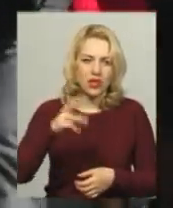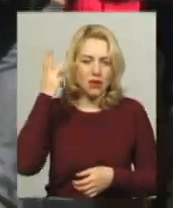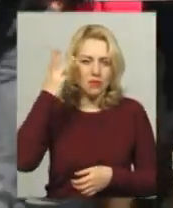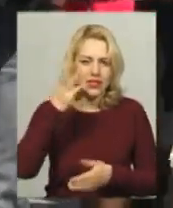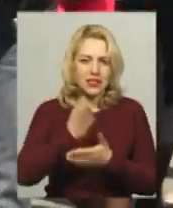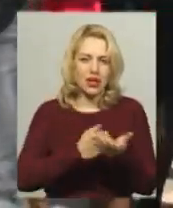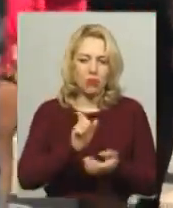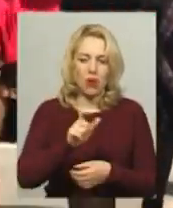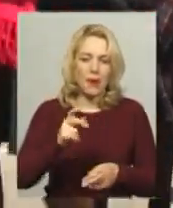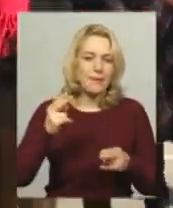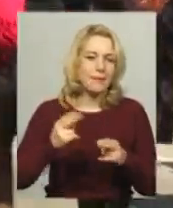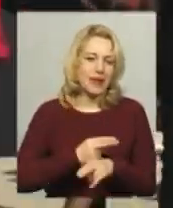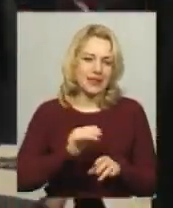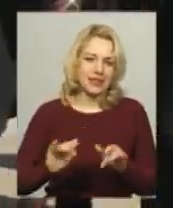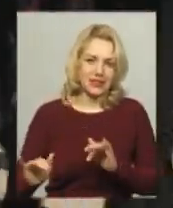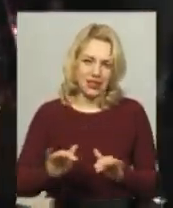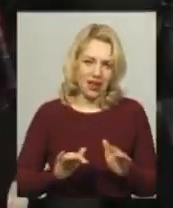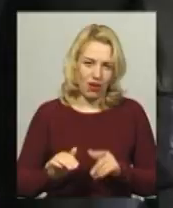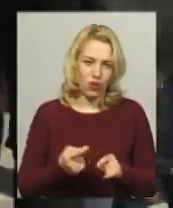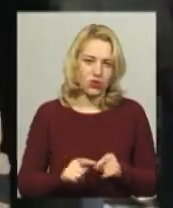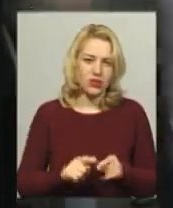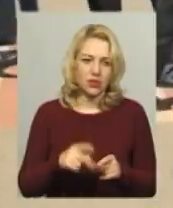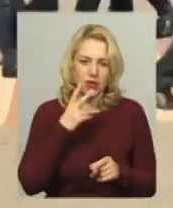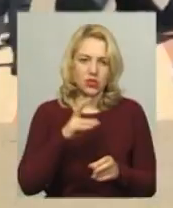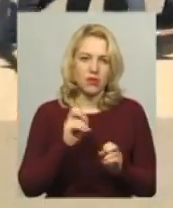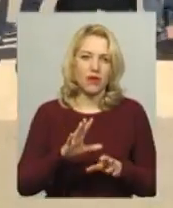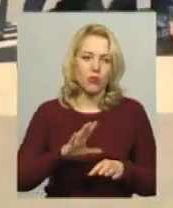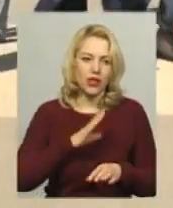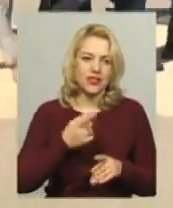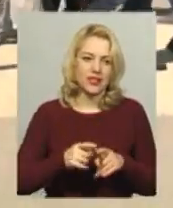у бездіяльності. Зараз на екрані ви бачите, як відбувалася акція протесту.